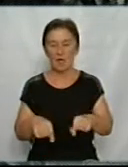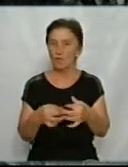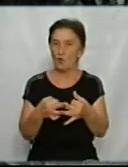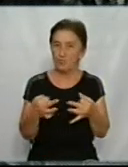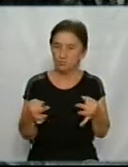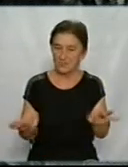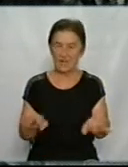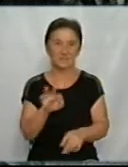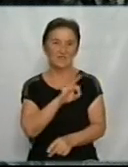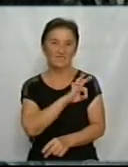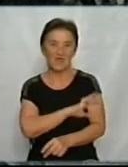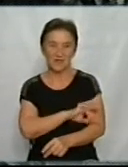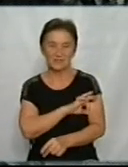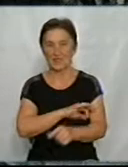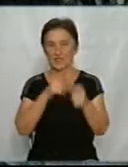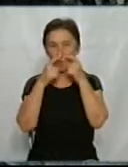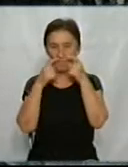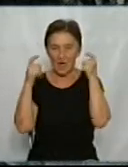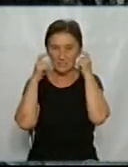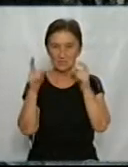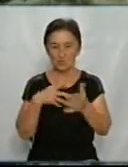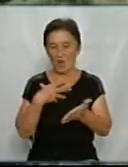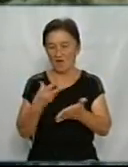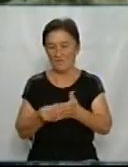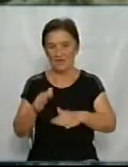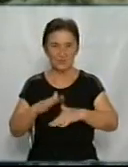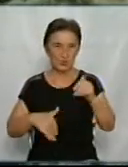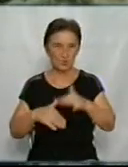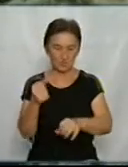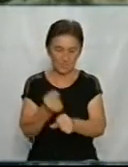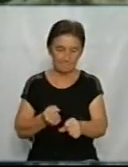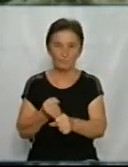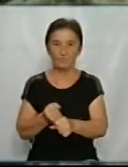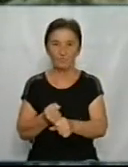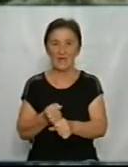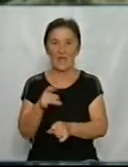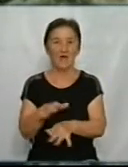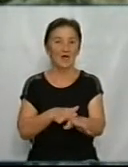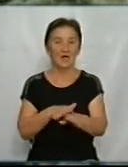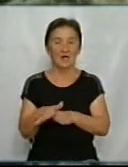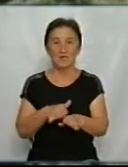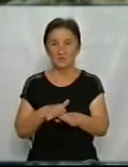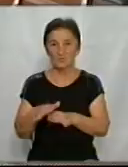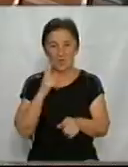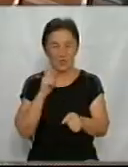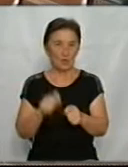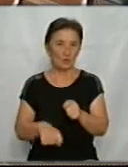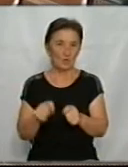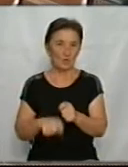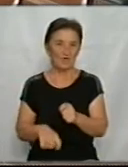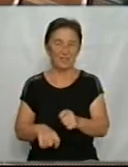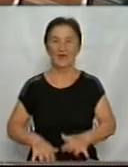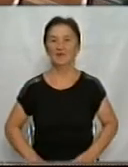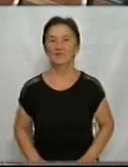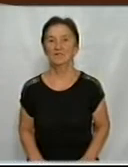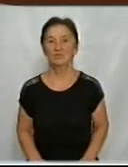використання масок, які виготовлені власноручі. Додає, забезпечення шкіл засобами захисту контролюватиме. Олександр